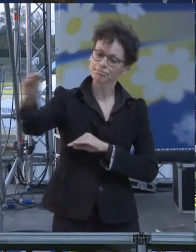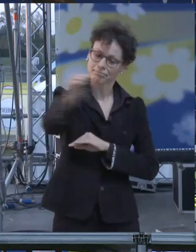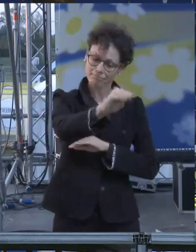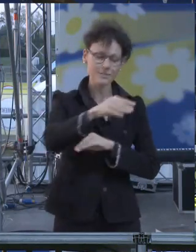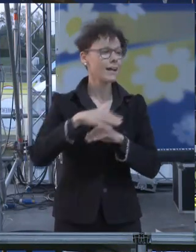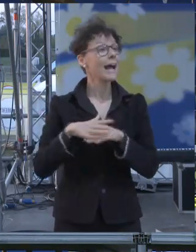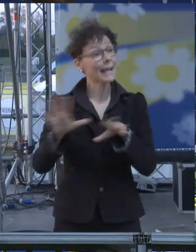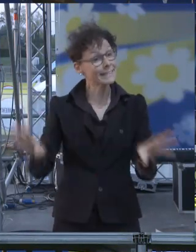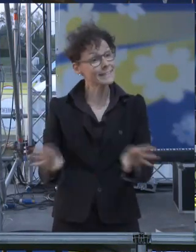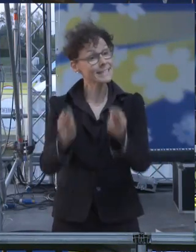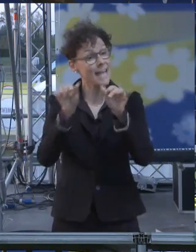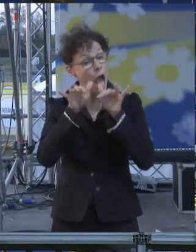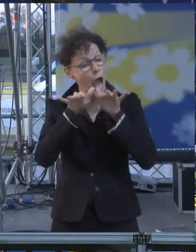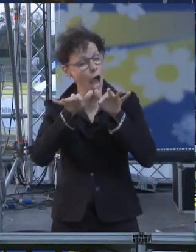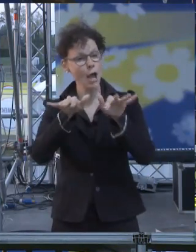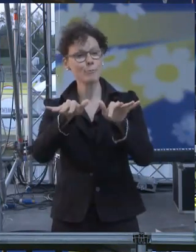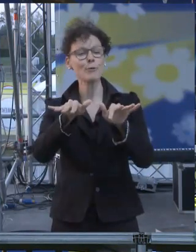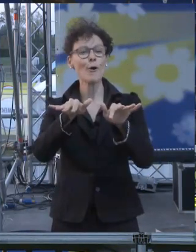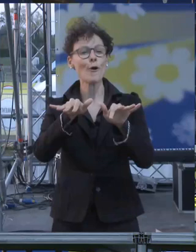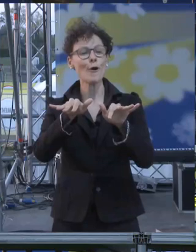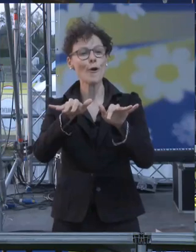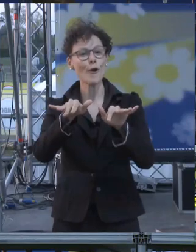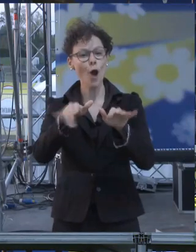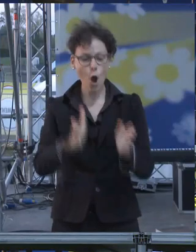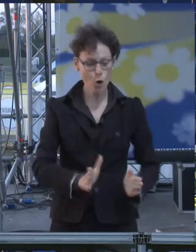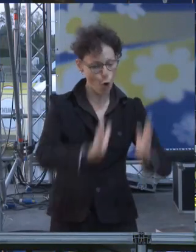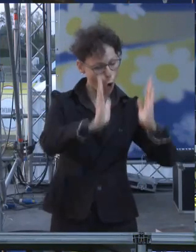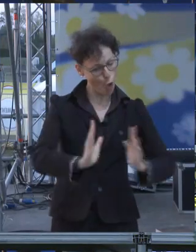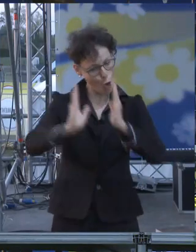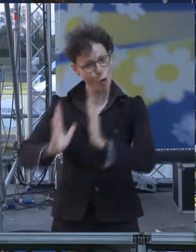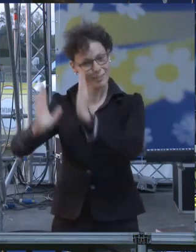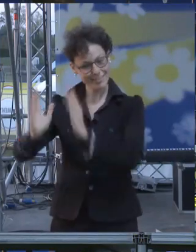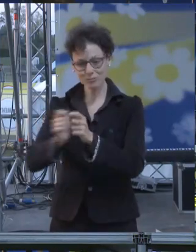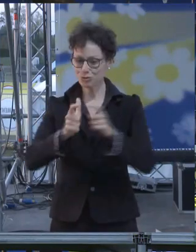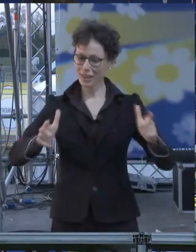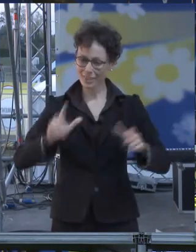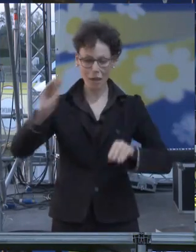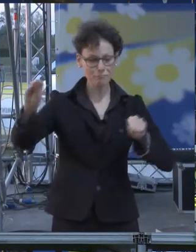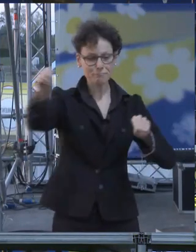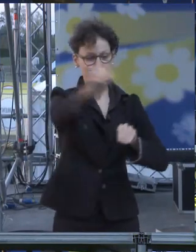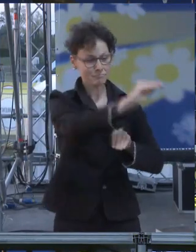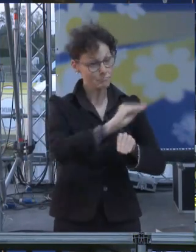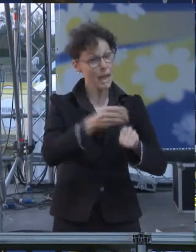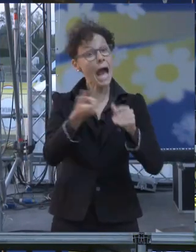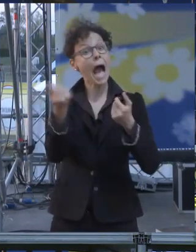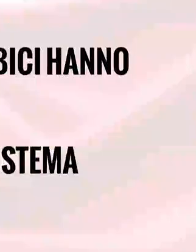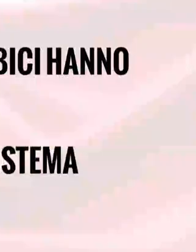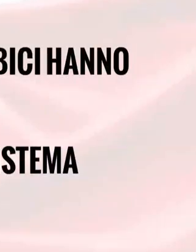stiamo iniziando a diffondere delle colonnine in giro per la città ma attenzione non solo per le auto